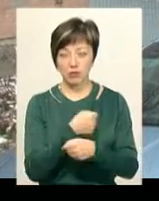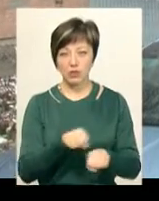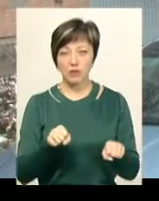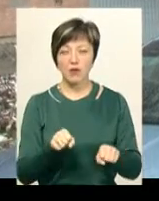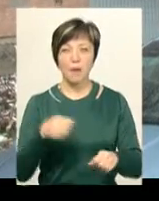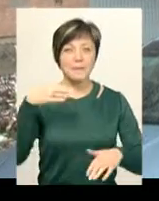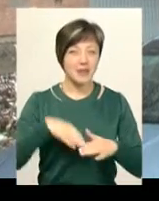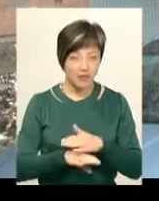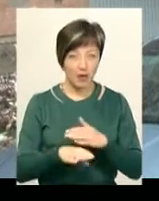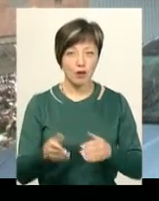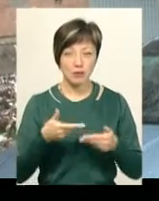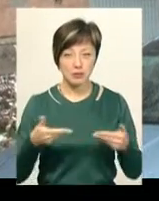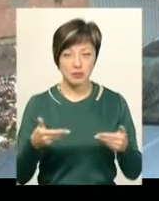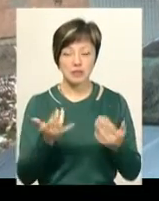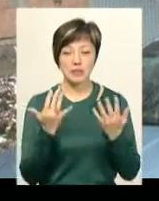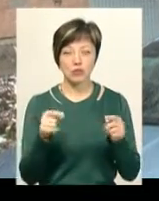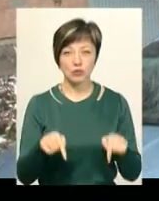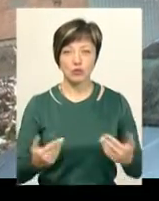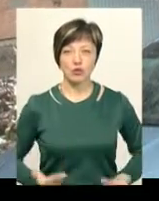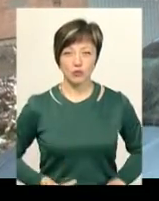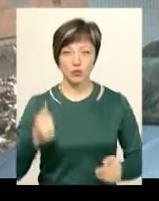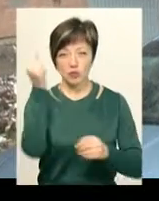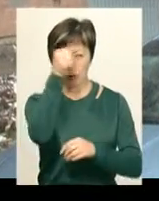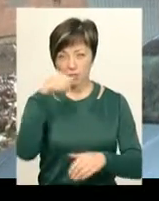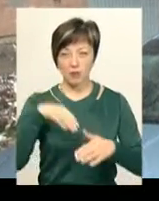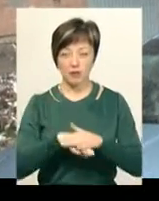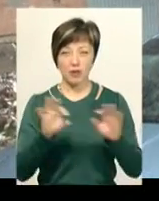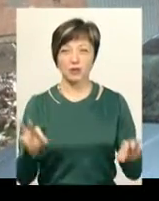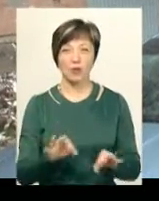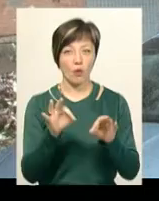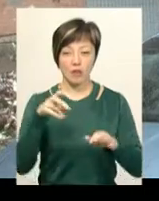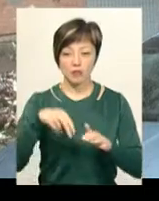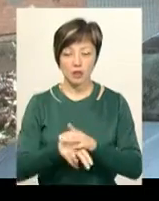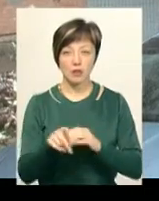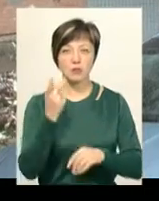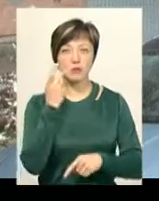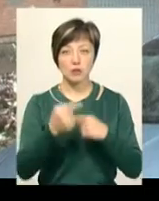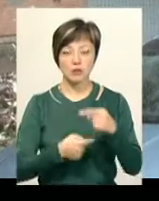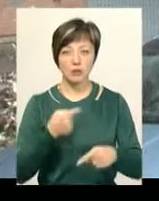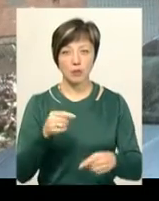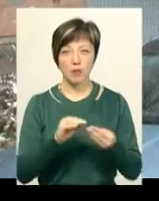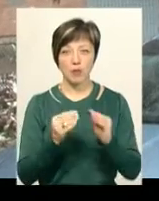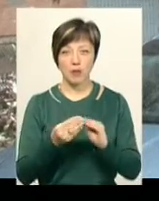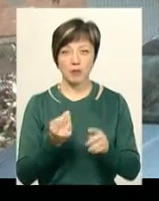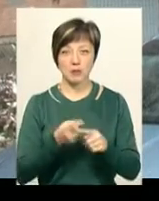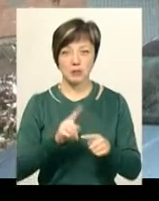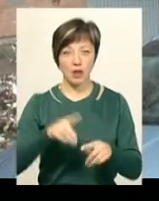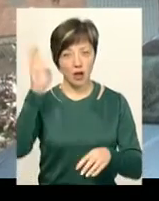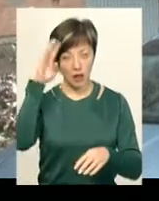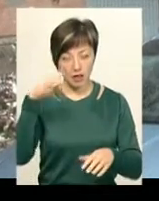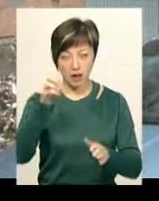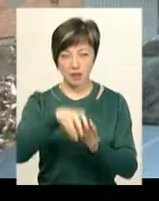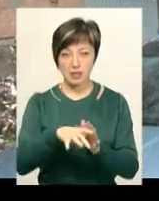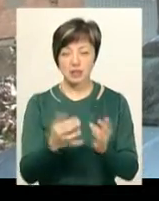Малашу в підвал, я скільки тут живу, стільки років в підвал ні разу не спускався, бо там все ж проблема з цією каналізацією.